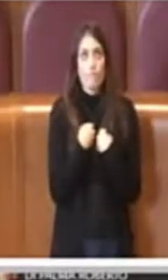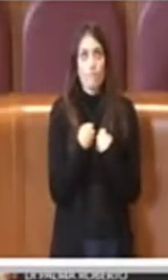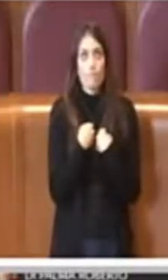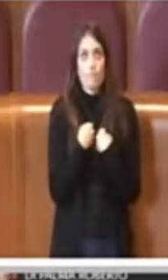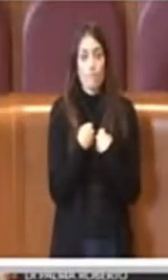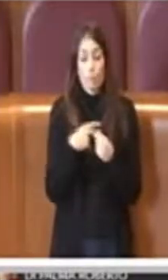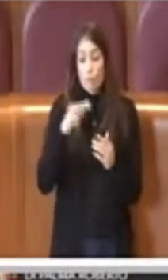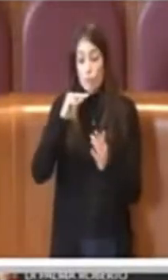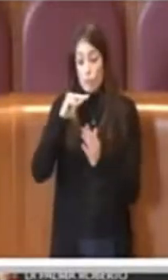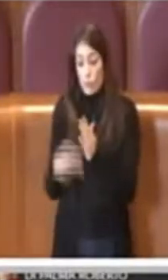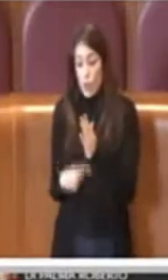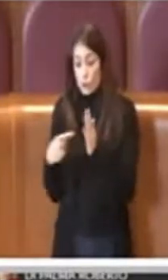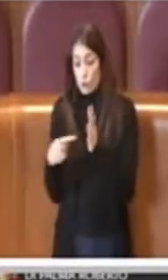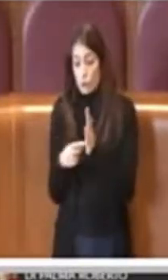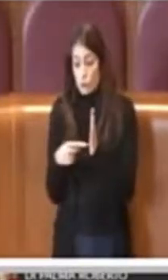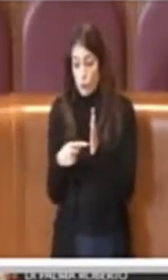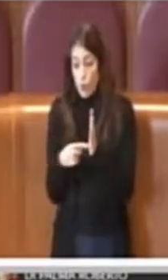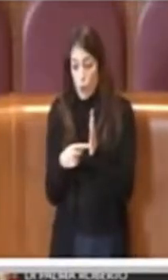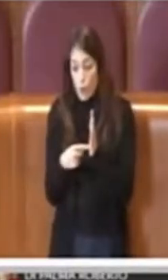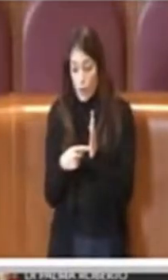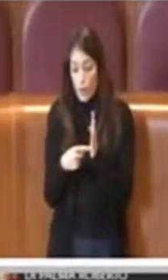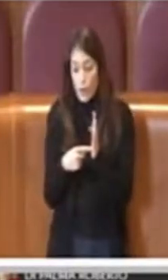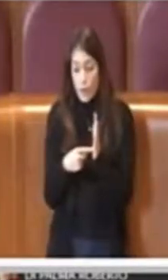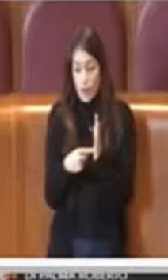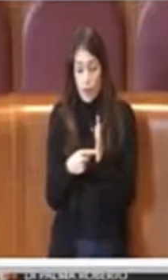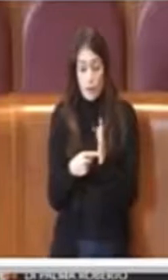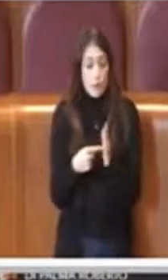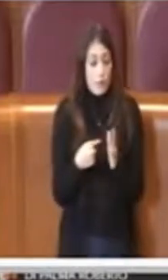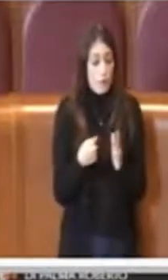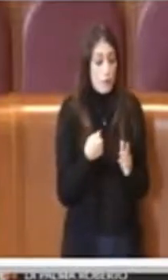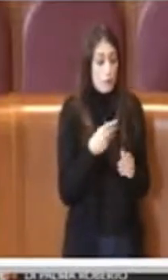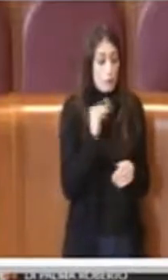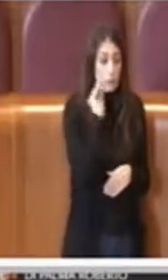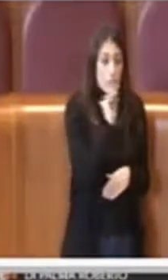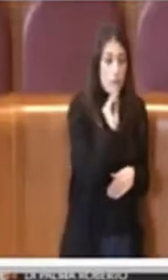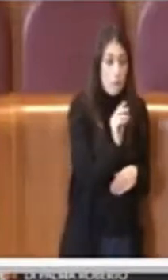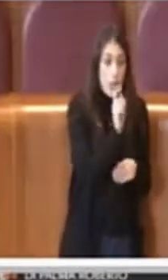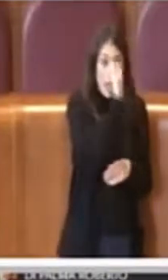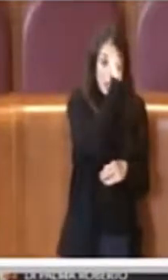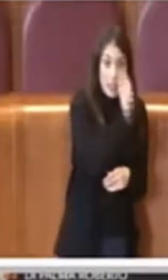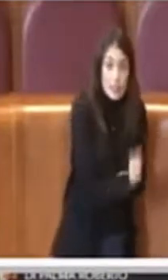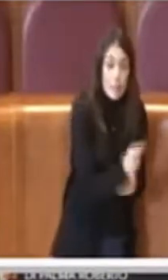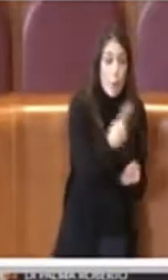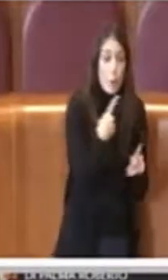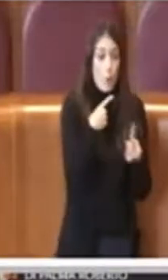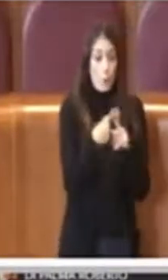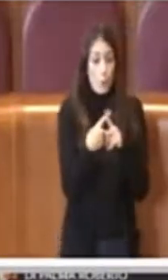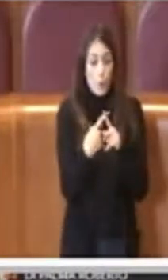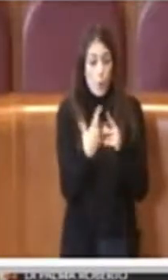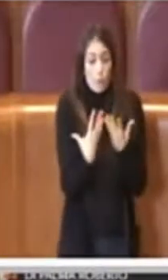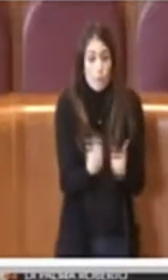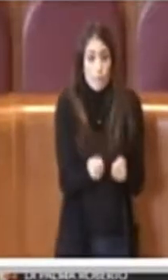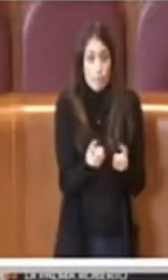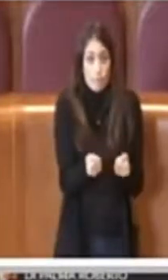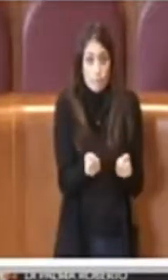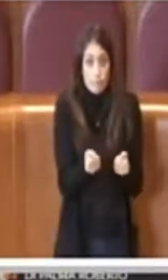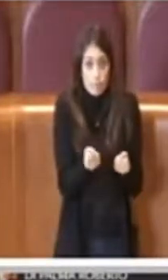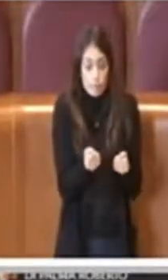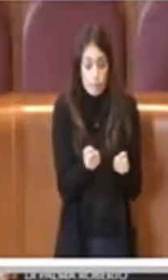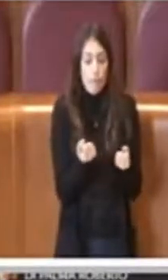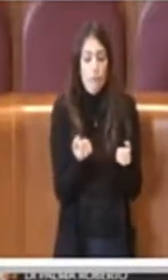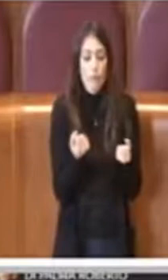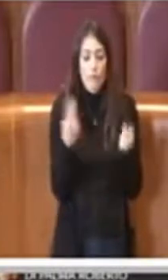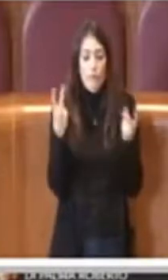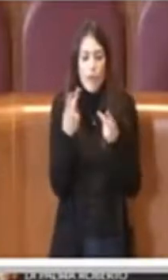tramite una mozione, chiedere il rispetto e l'adempimento di una delibera che è stata come ricordavano i miei colleghi,